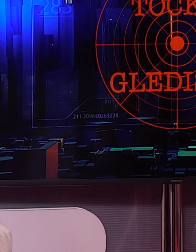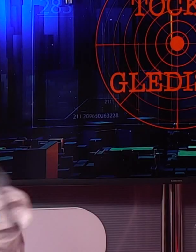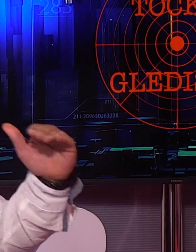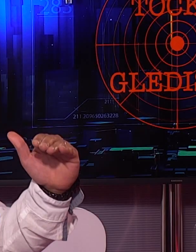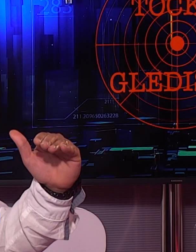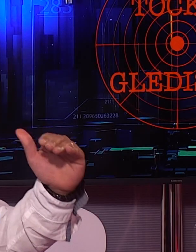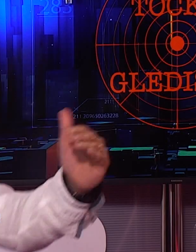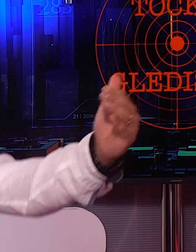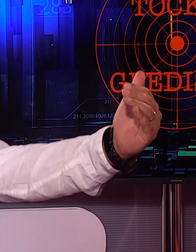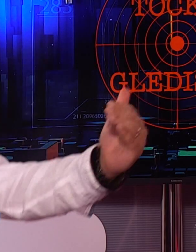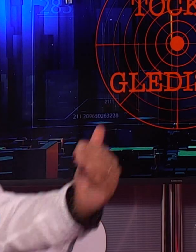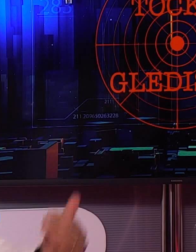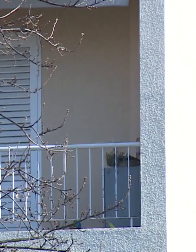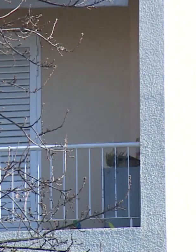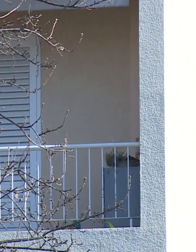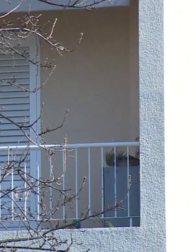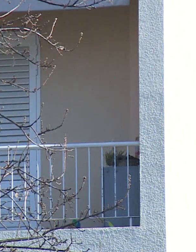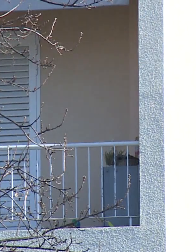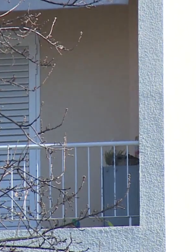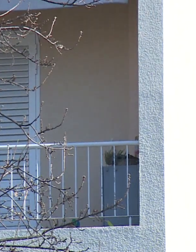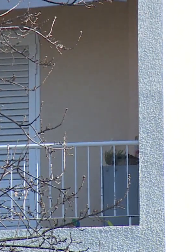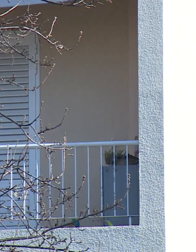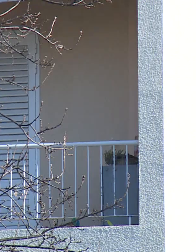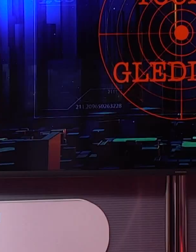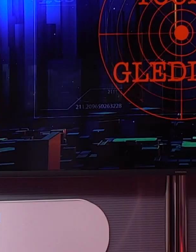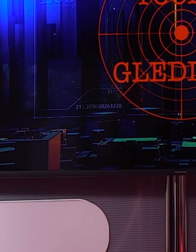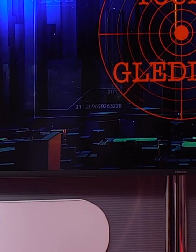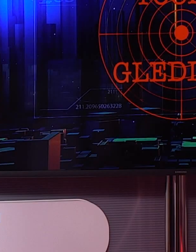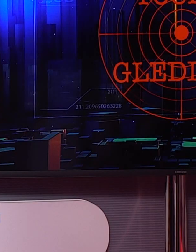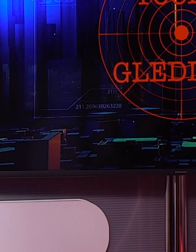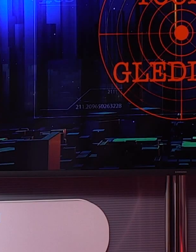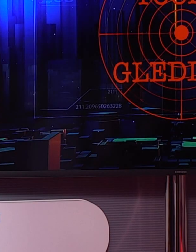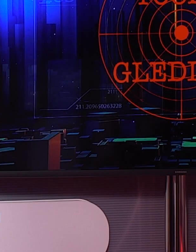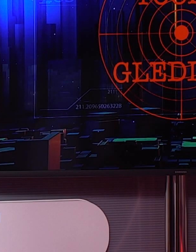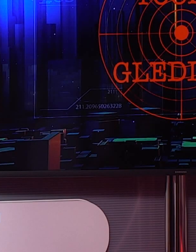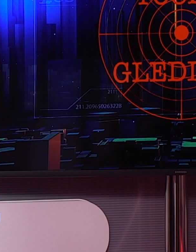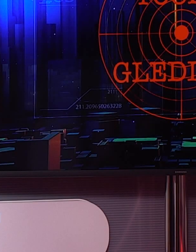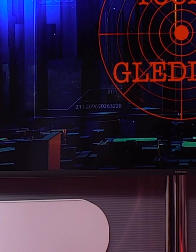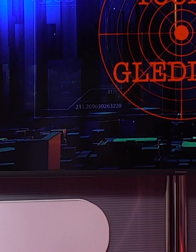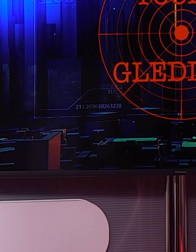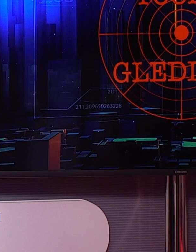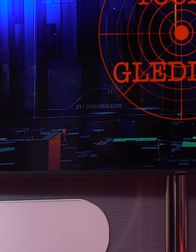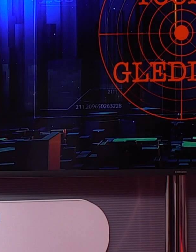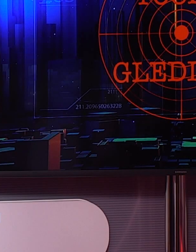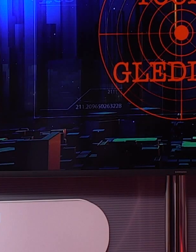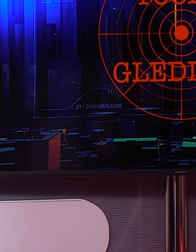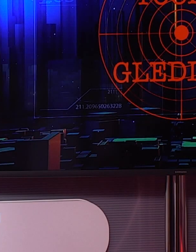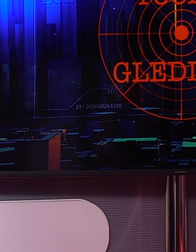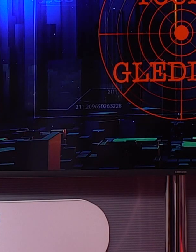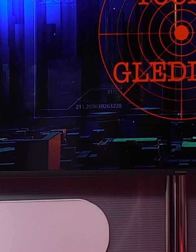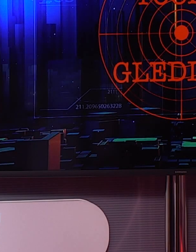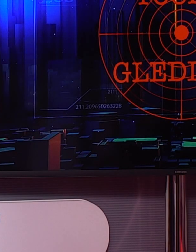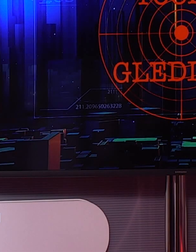iznemljivanje Nino Dubretić smatra da zabrana nije pravi potez. Cijela ta priča oko zaustavljanja